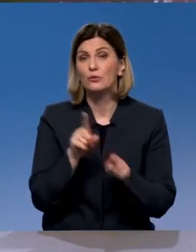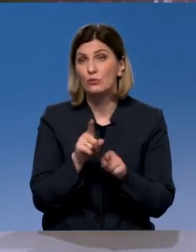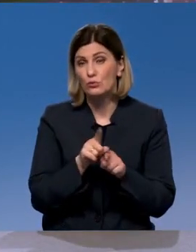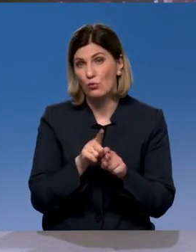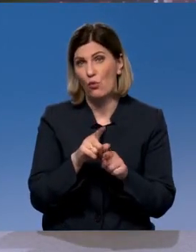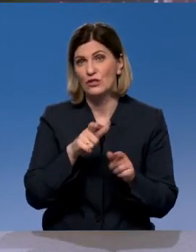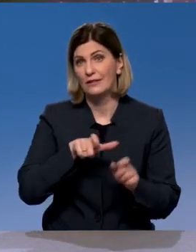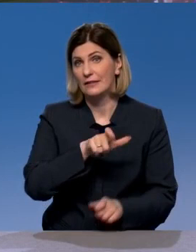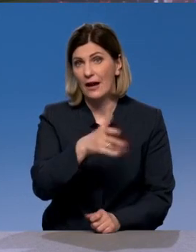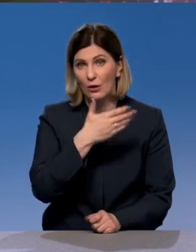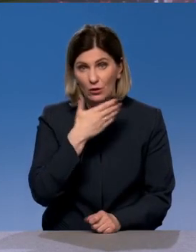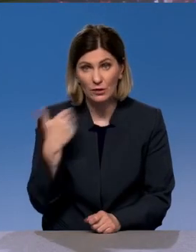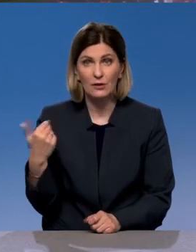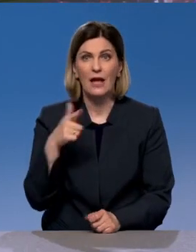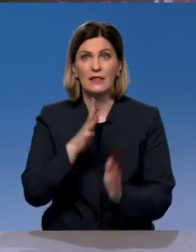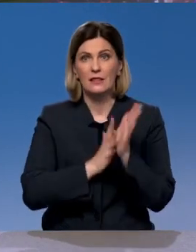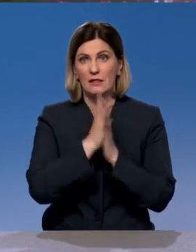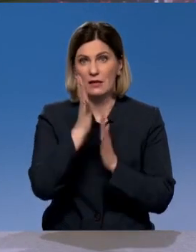площади Ленина растет бурьян.